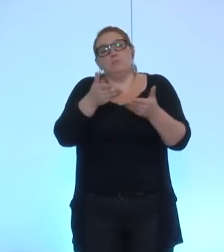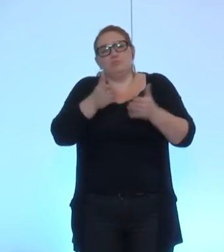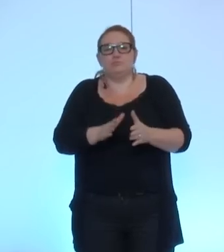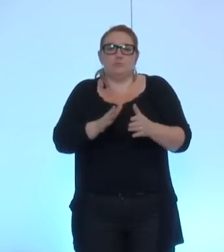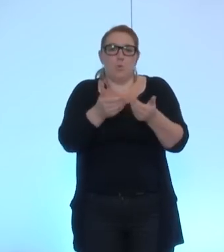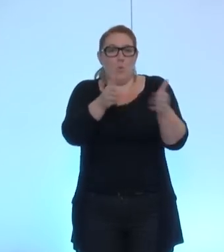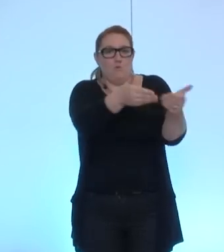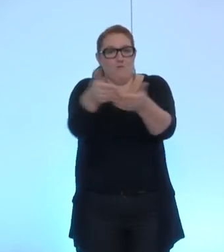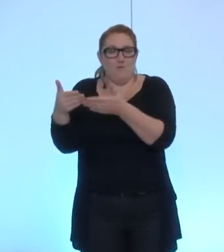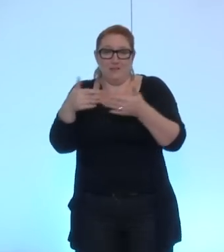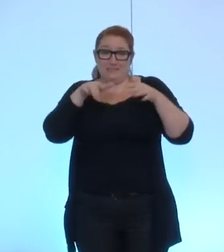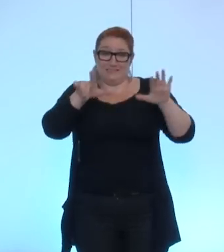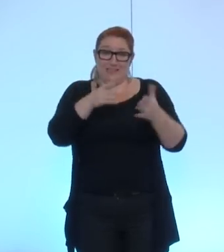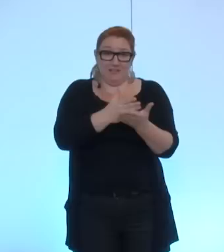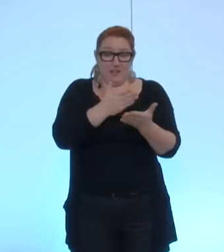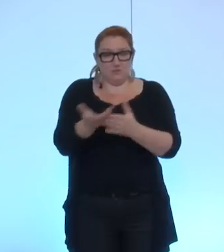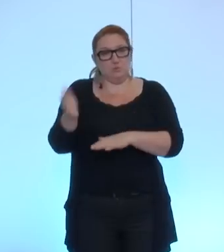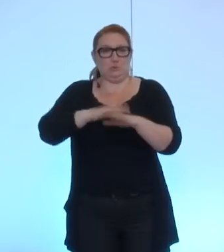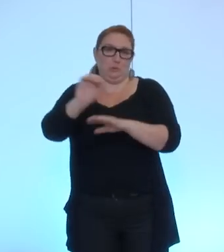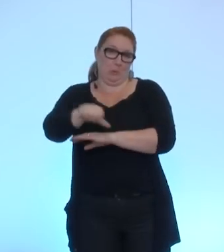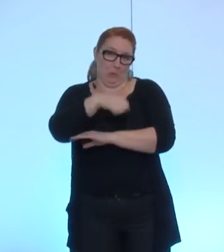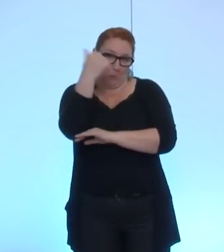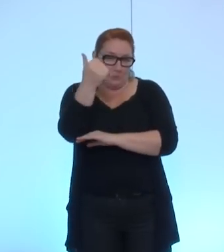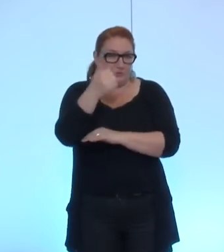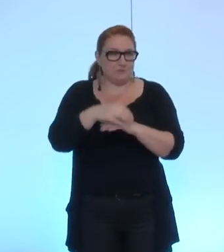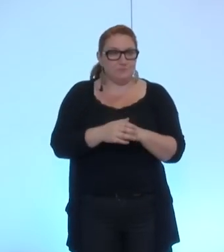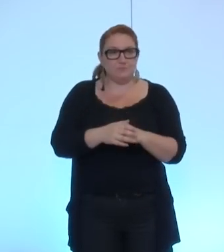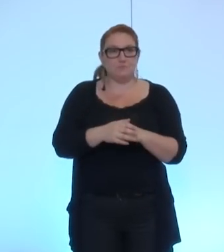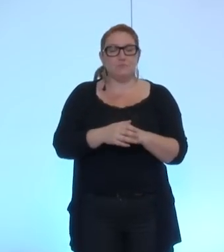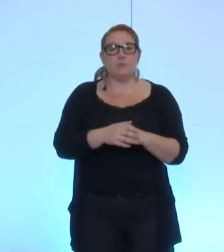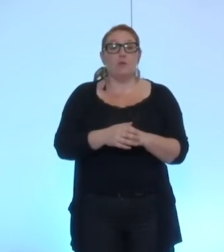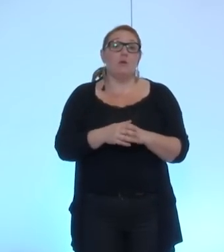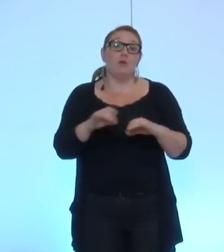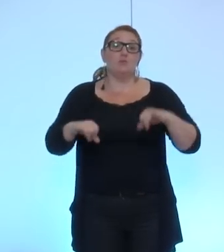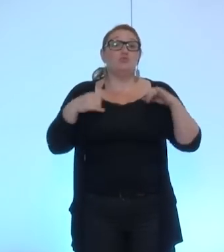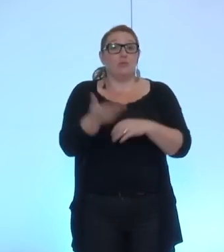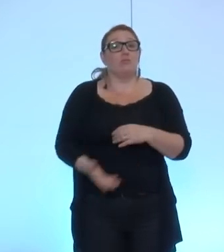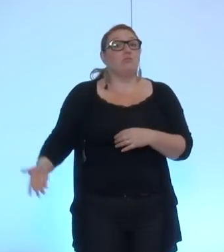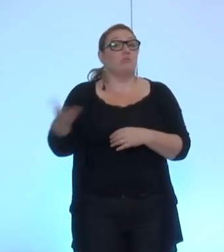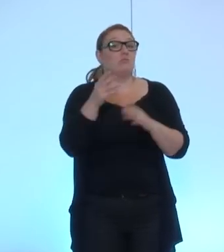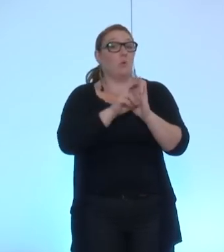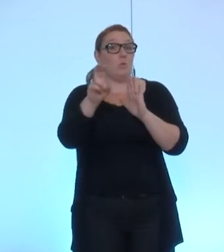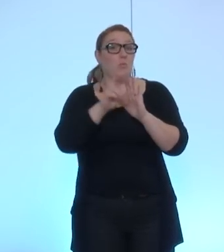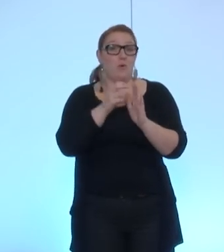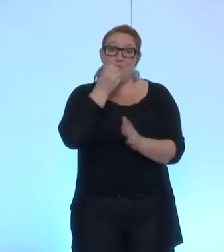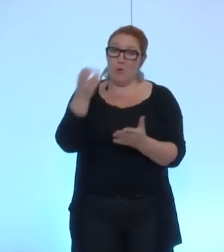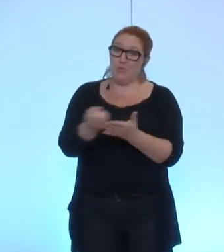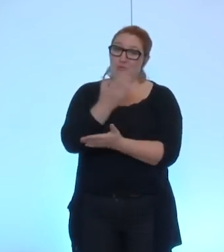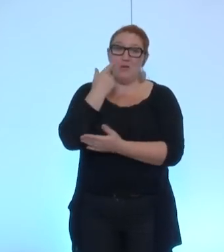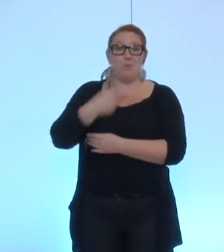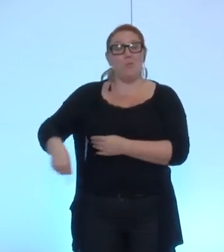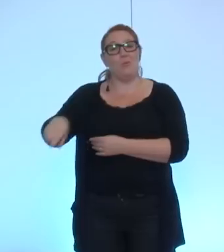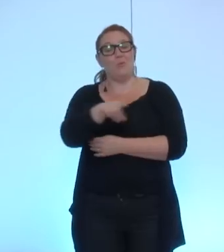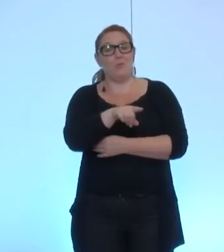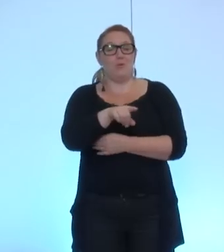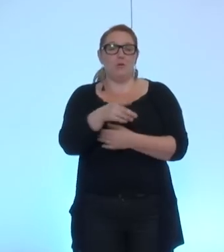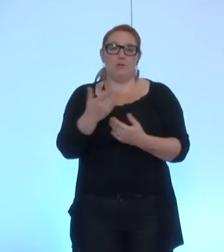nationale début septembre. C'est à la fois une bonne nouvelle pour les jeunes grenoblois, mais il nous faut évidemment tous, et je sais